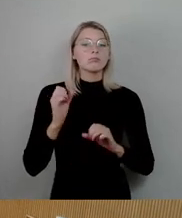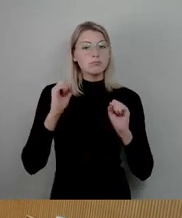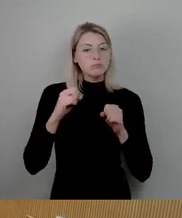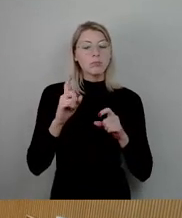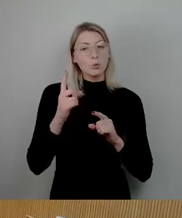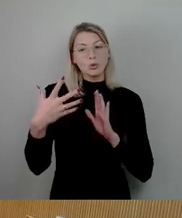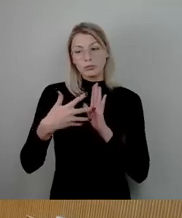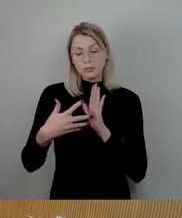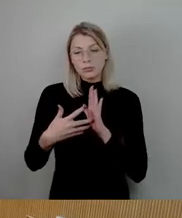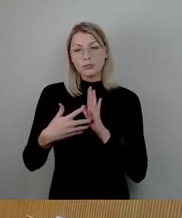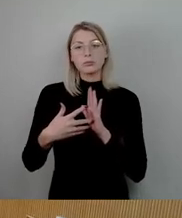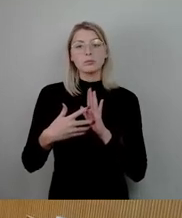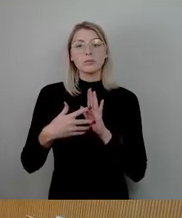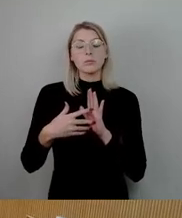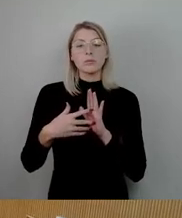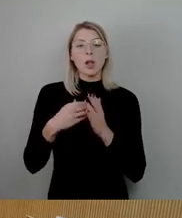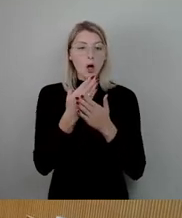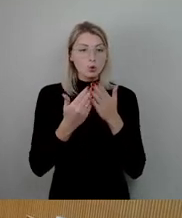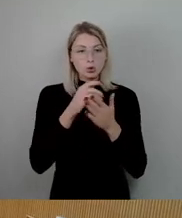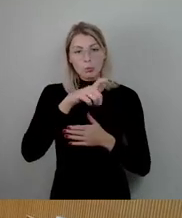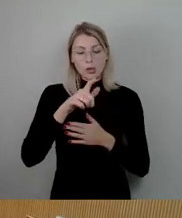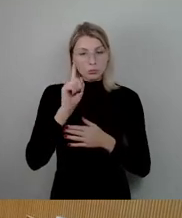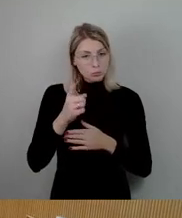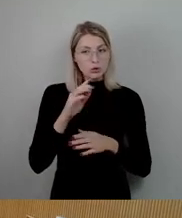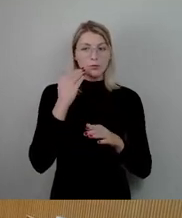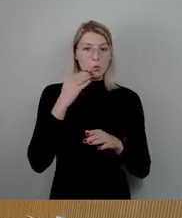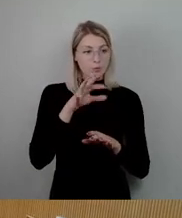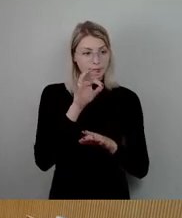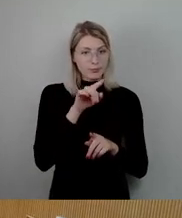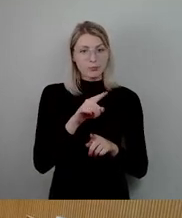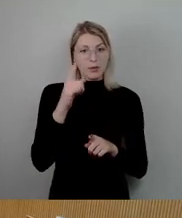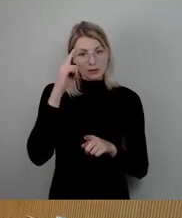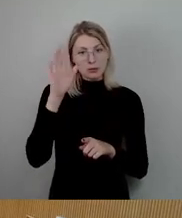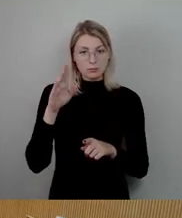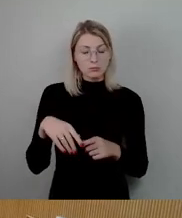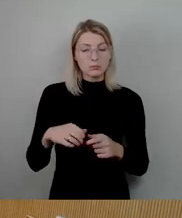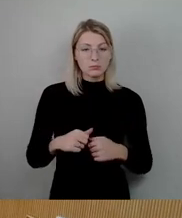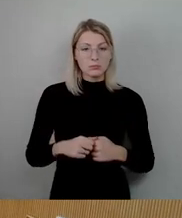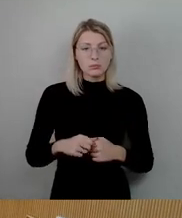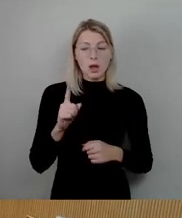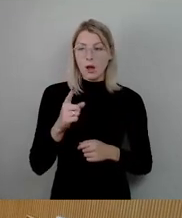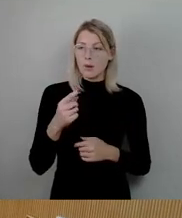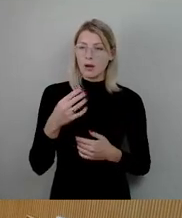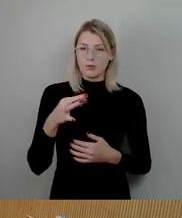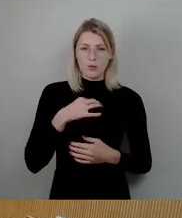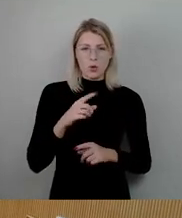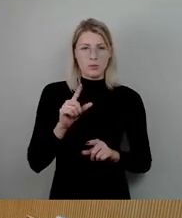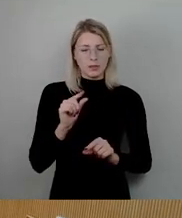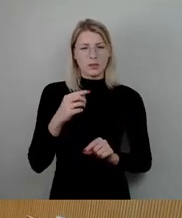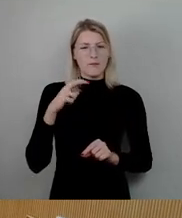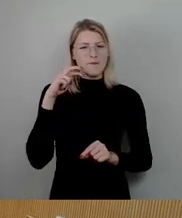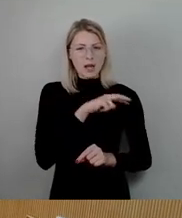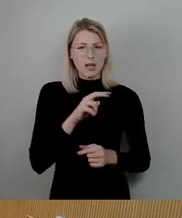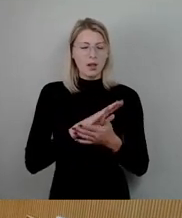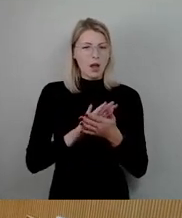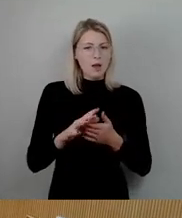Azubis. Ich finde es schon irgendwo eine absolute Frechheit, würde ich sagen, das Schloss Rostal jetzt wieder in den